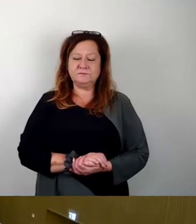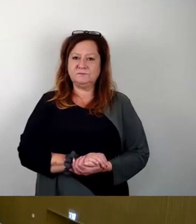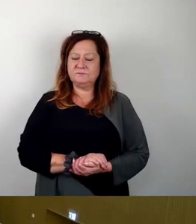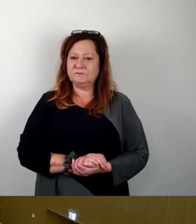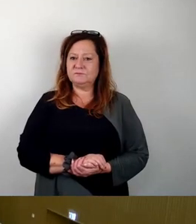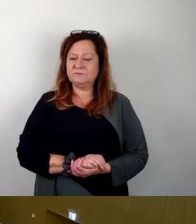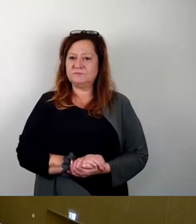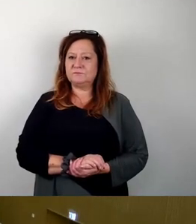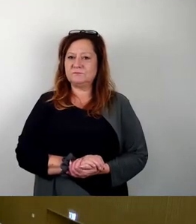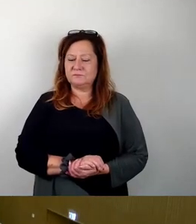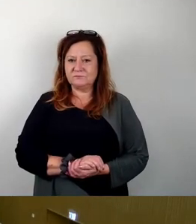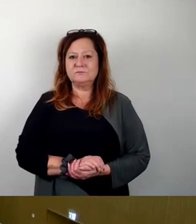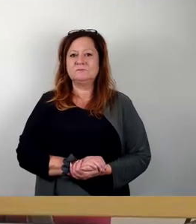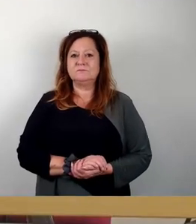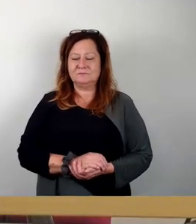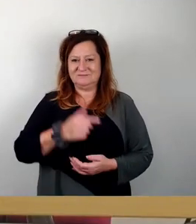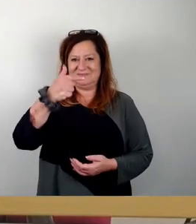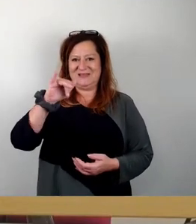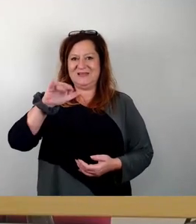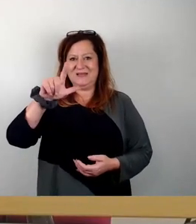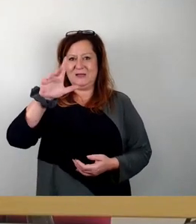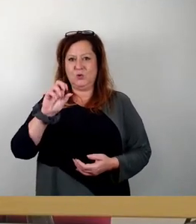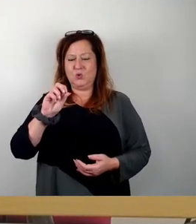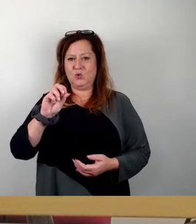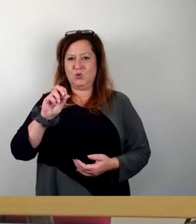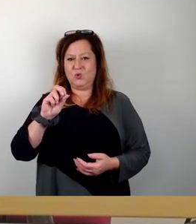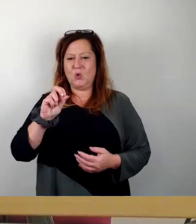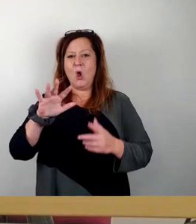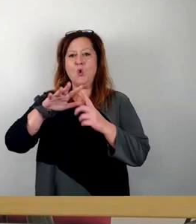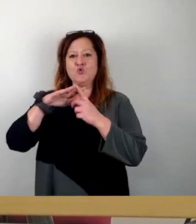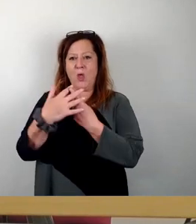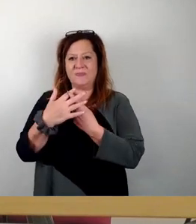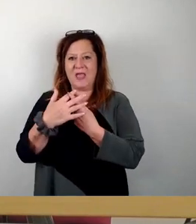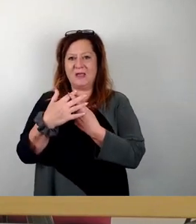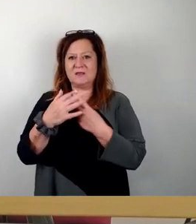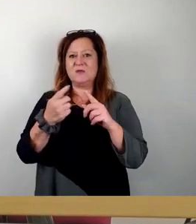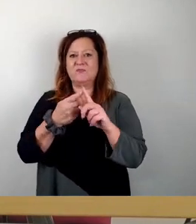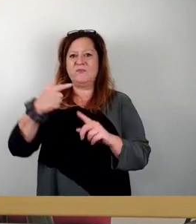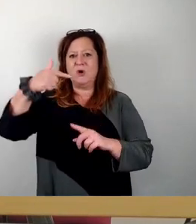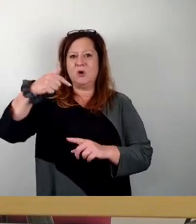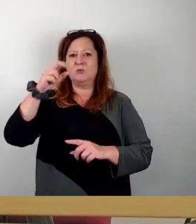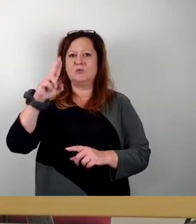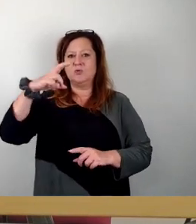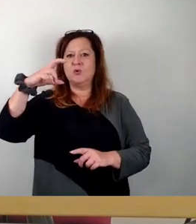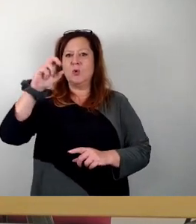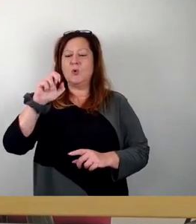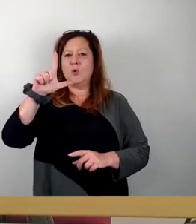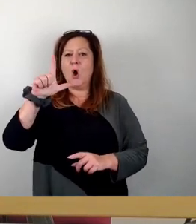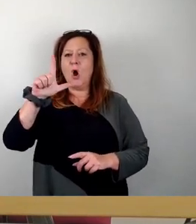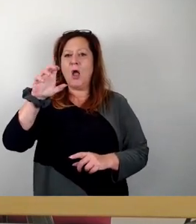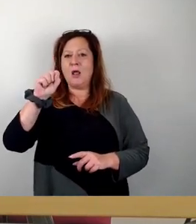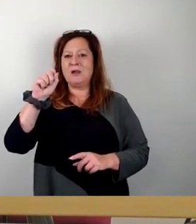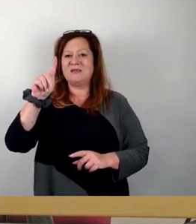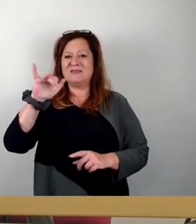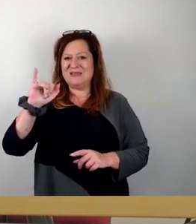So, Tilo, ich würde mal den Kontext so erstellen, dass das Zitat von Tucholsky war. Ansonsten wäre es jetzt nicht zugelässigt gewesen, die